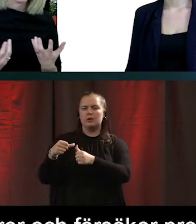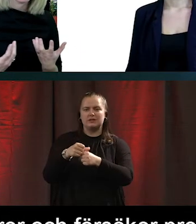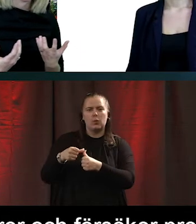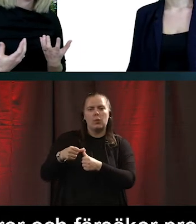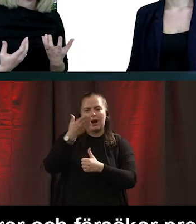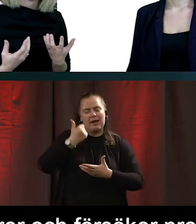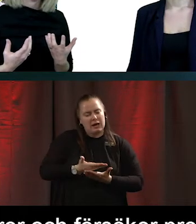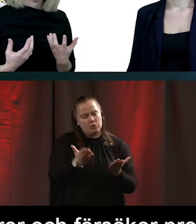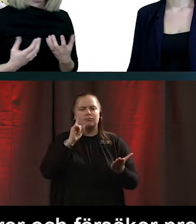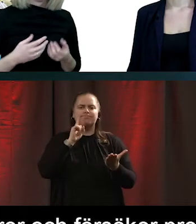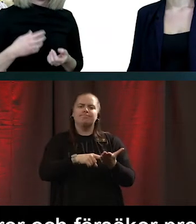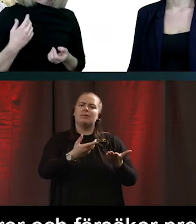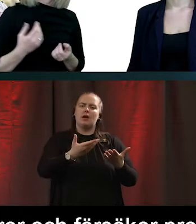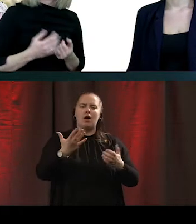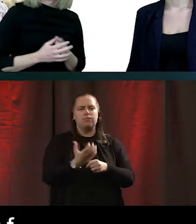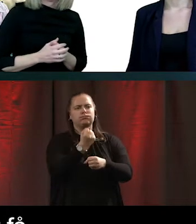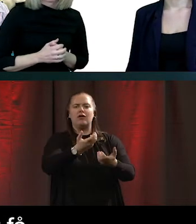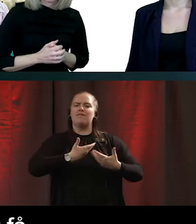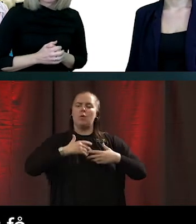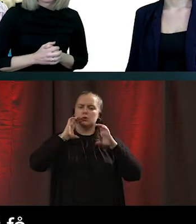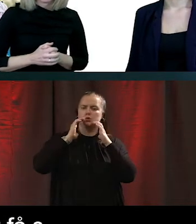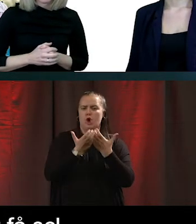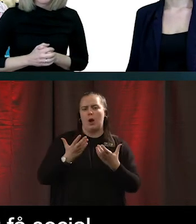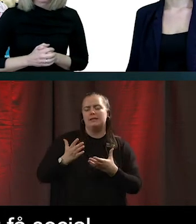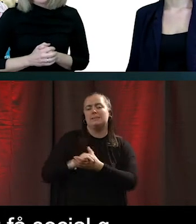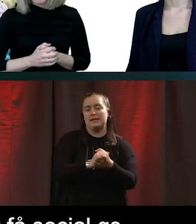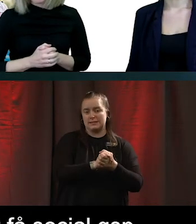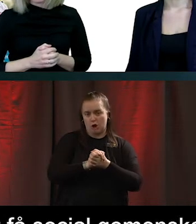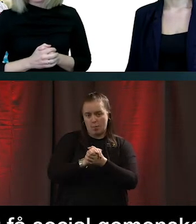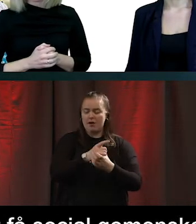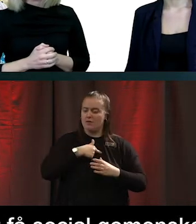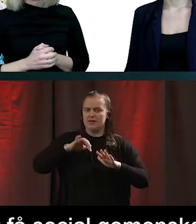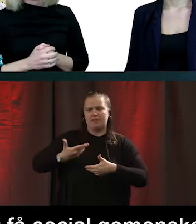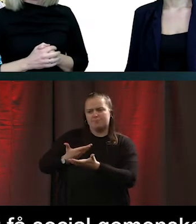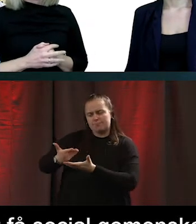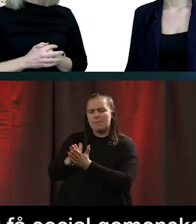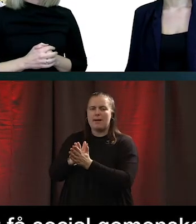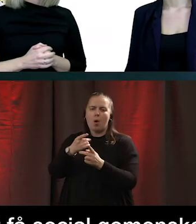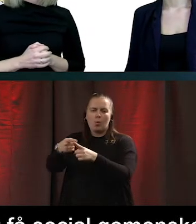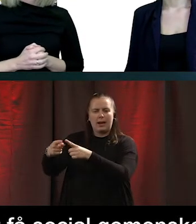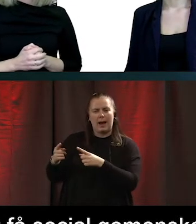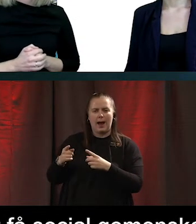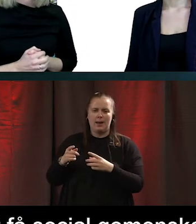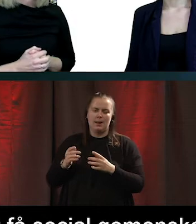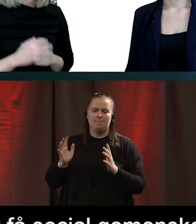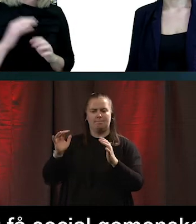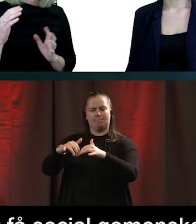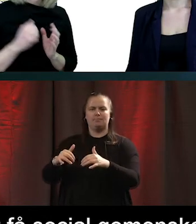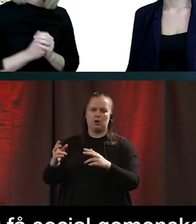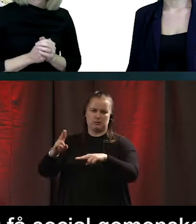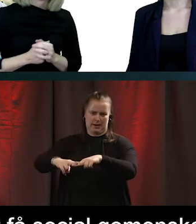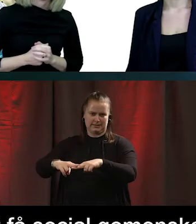den här sociala gemenskapen. Vi har krokat arm i våra mötesplatser. Där vi har 11 stycken i antal. Som just nu då är